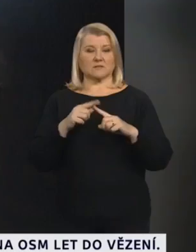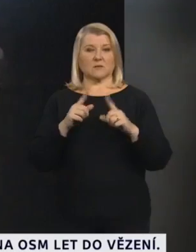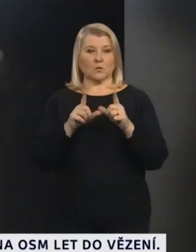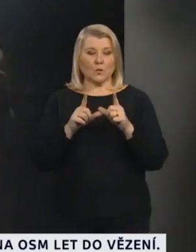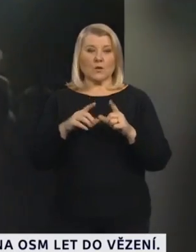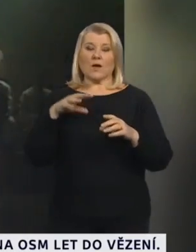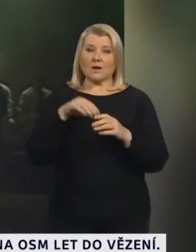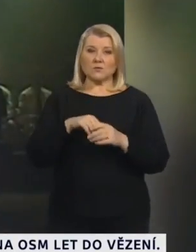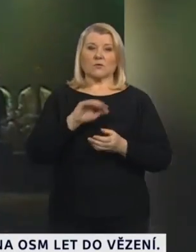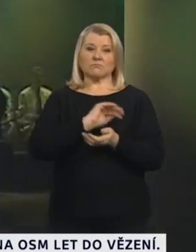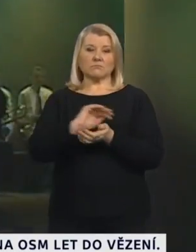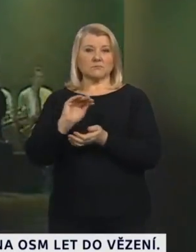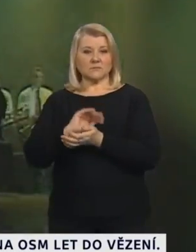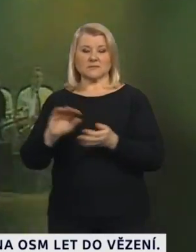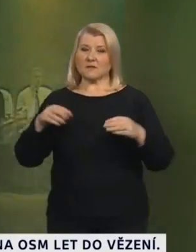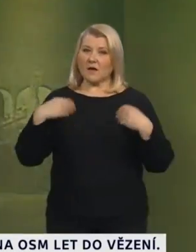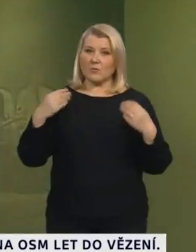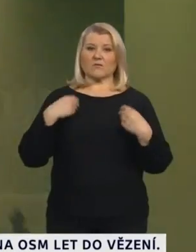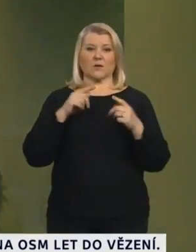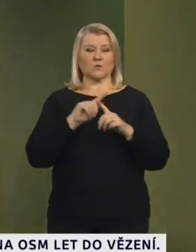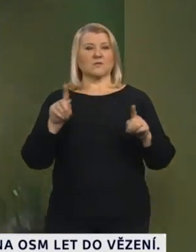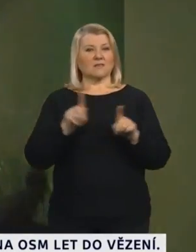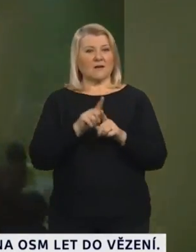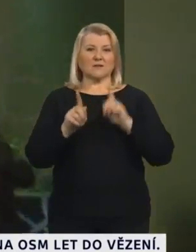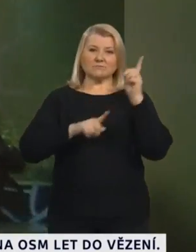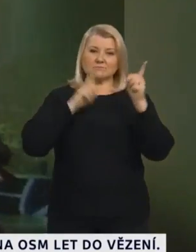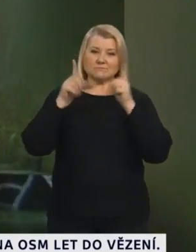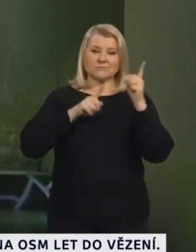rytmickými variacemi a bláznivými kostými.